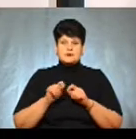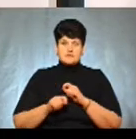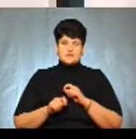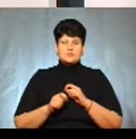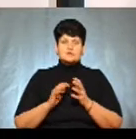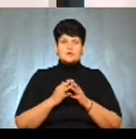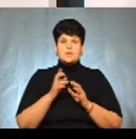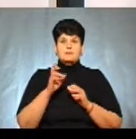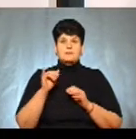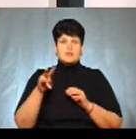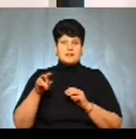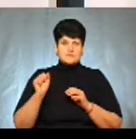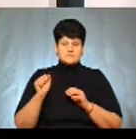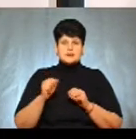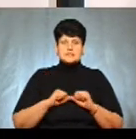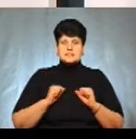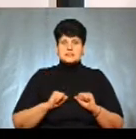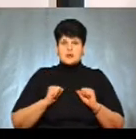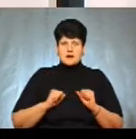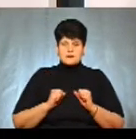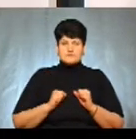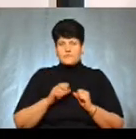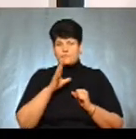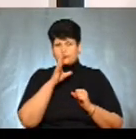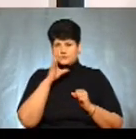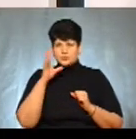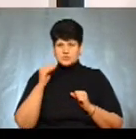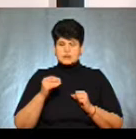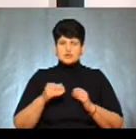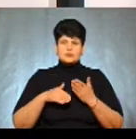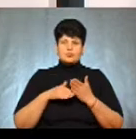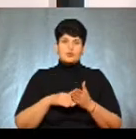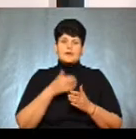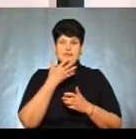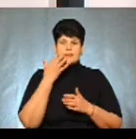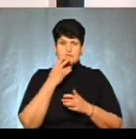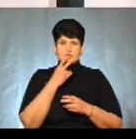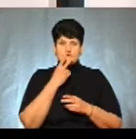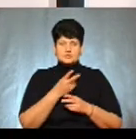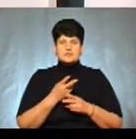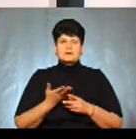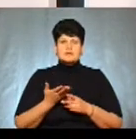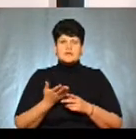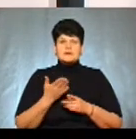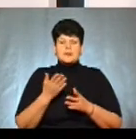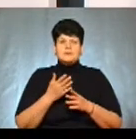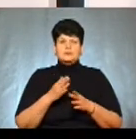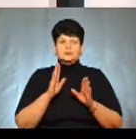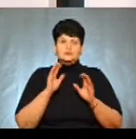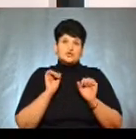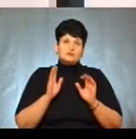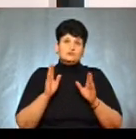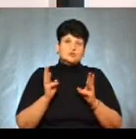білу, ось цю частину, стараємося вночі деколи за допомогою тепловізору виглядати палія, який прийде, можливо, буде підпалювати.